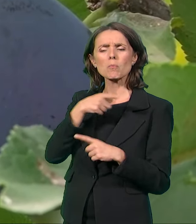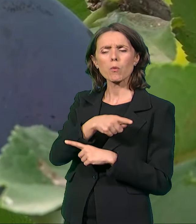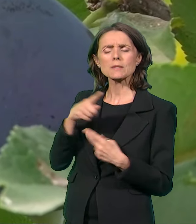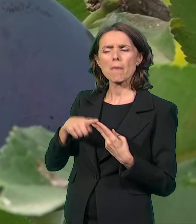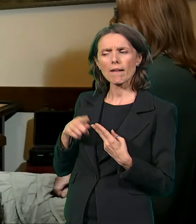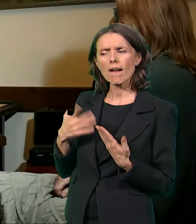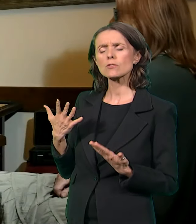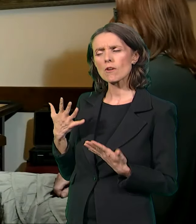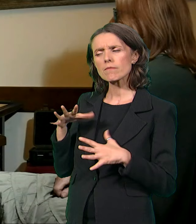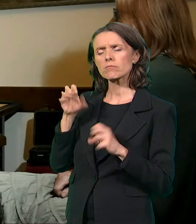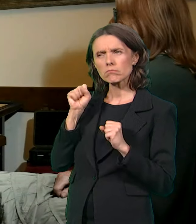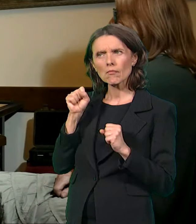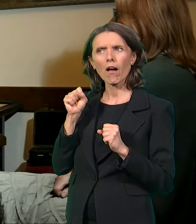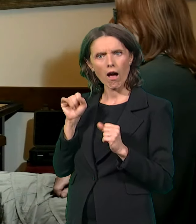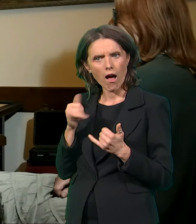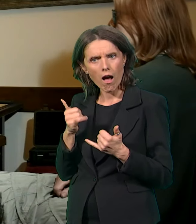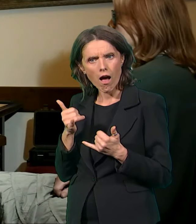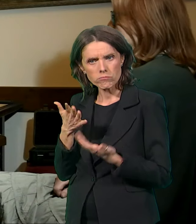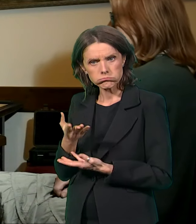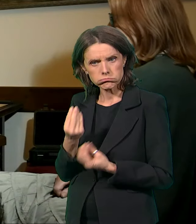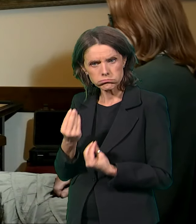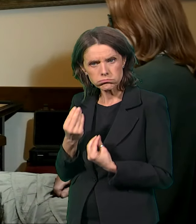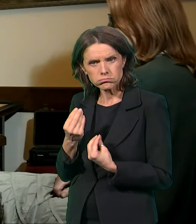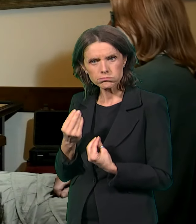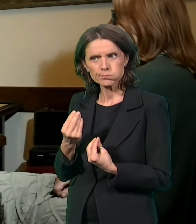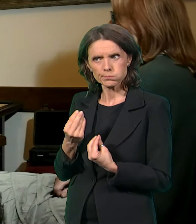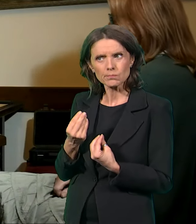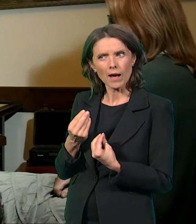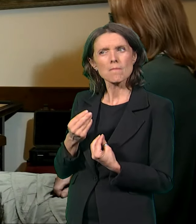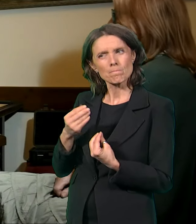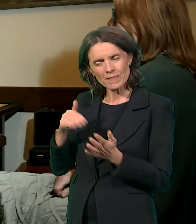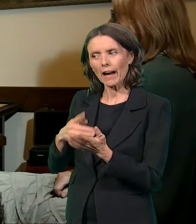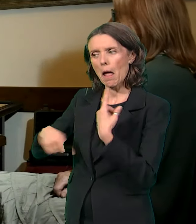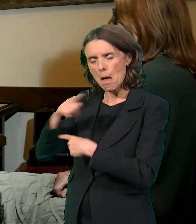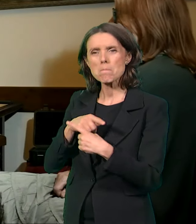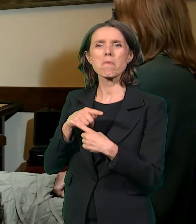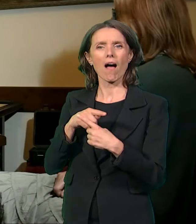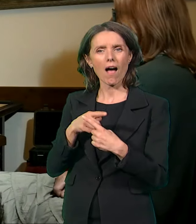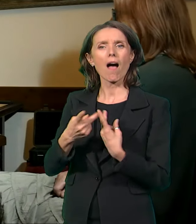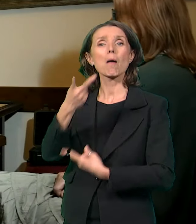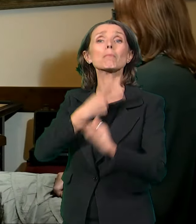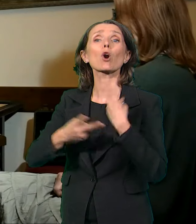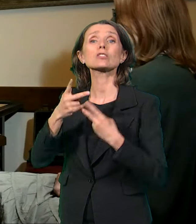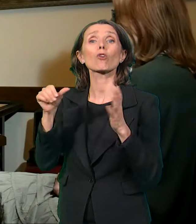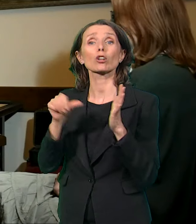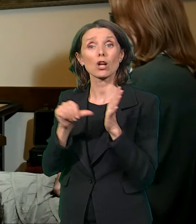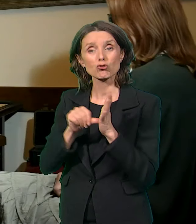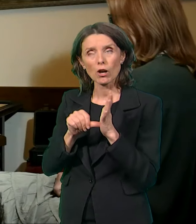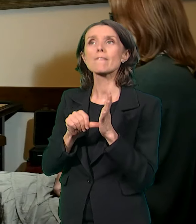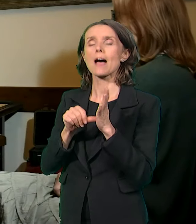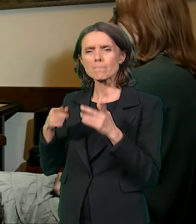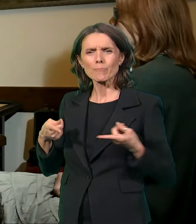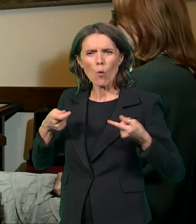jer tako videli da je to bitno bilo da se oni osvoje tu proizvodnju šljiva, pa su ulagali u nove